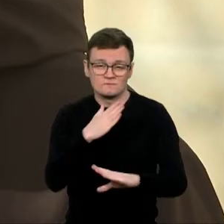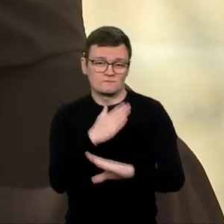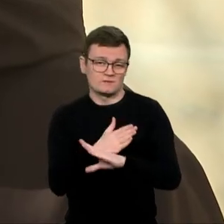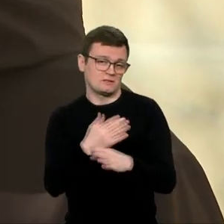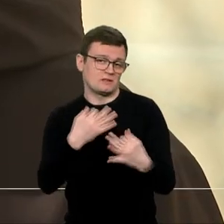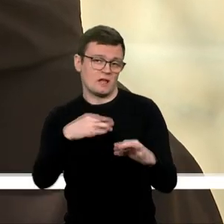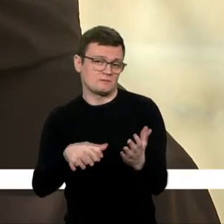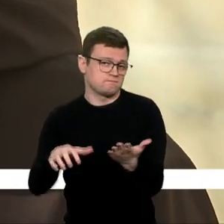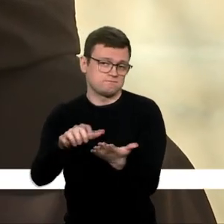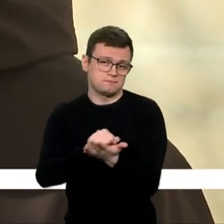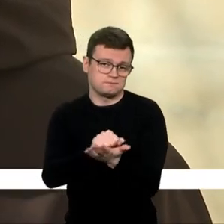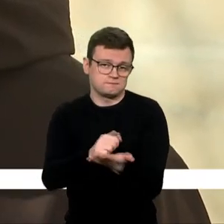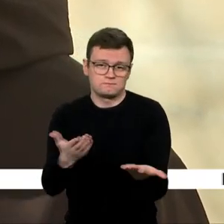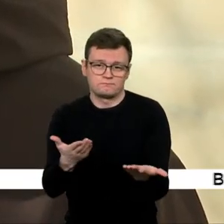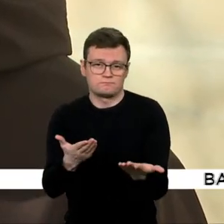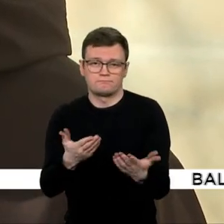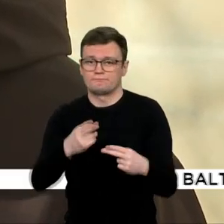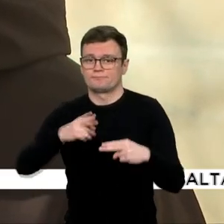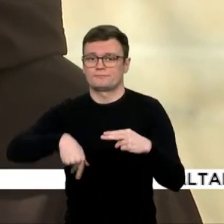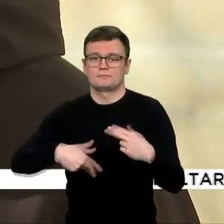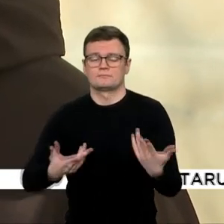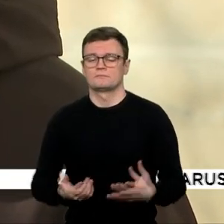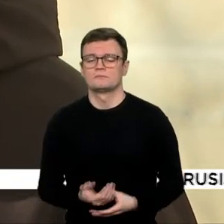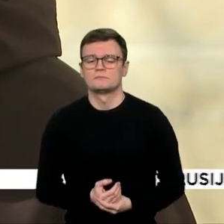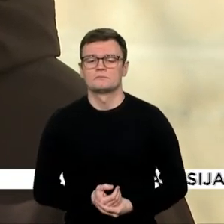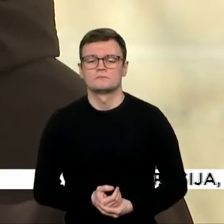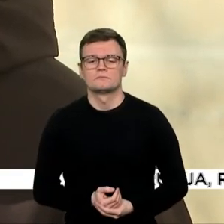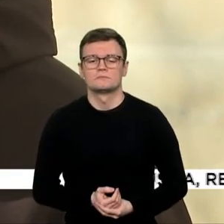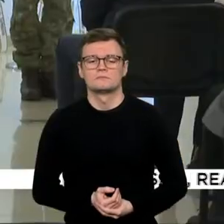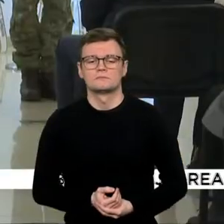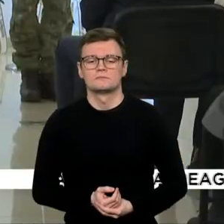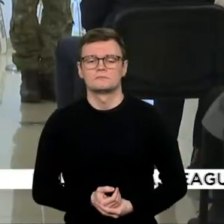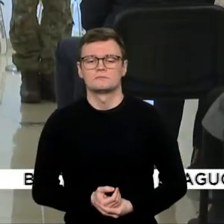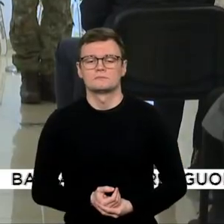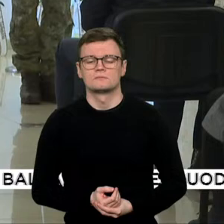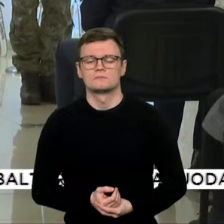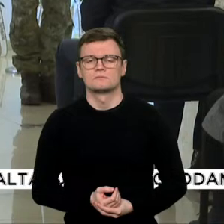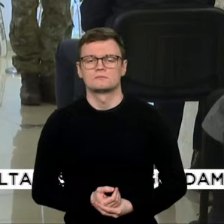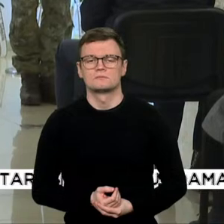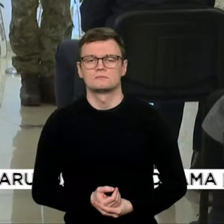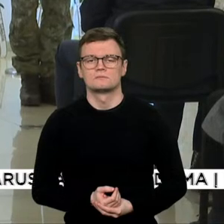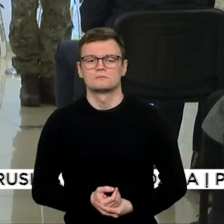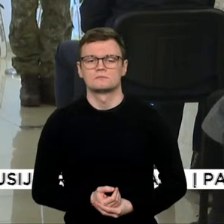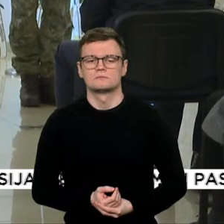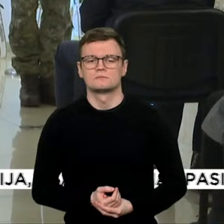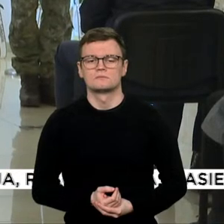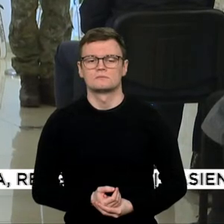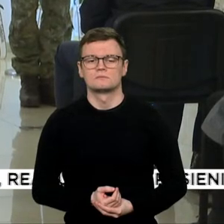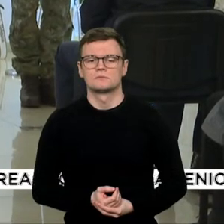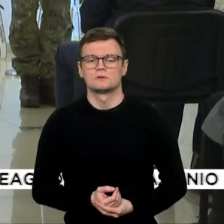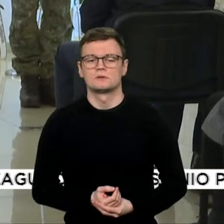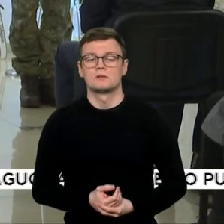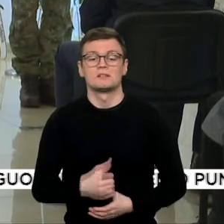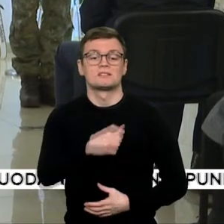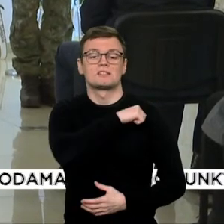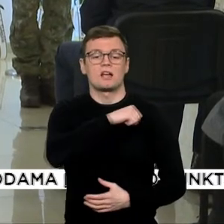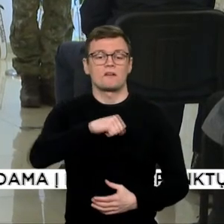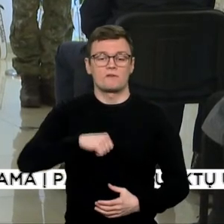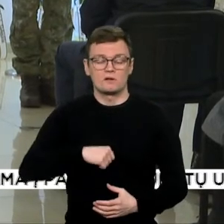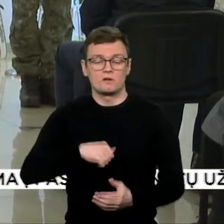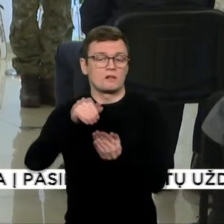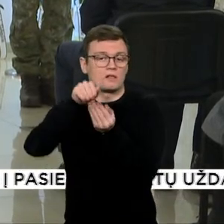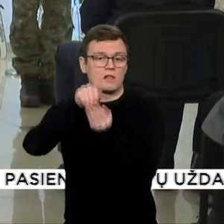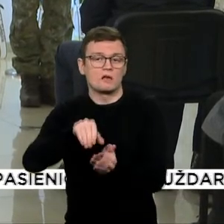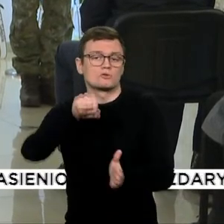dabotavęs 21 amžiaus mūsų kario simboliu. Žuvusio savanorio laidotuvės organizuoja krašto apsaugos